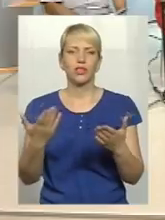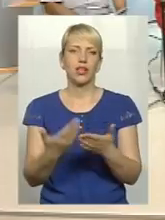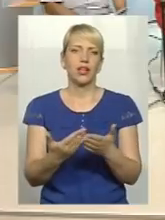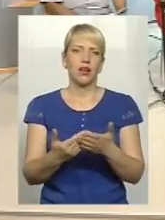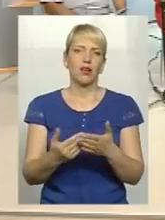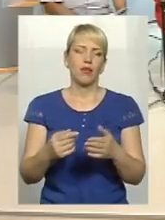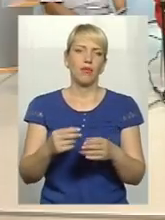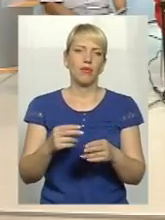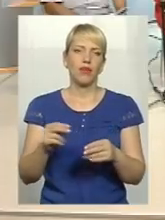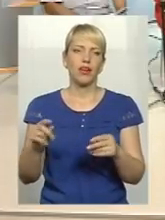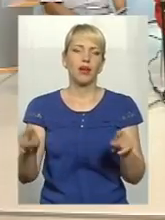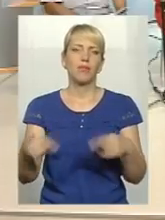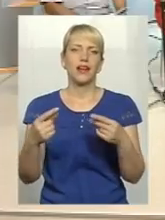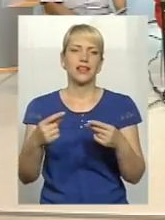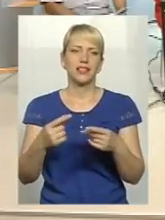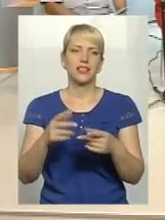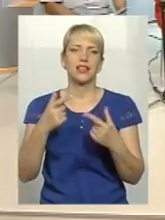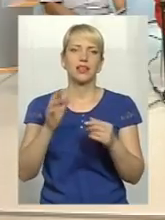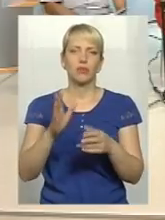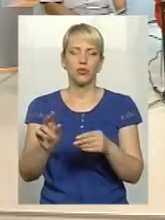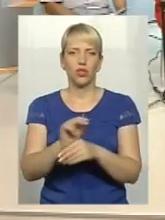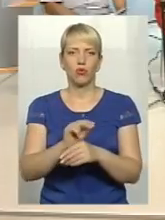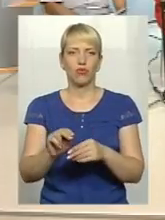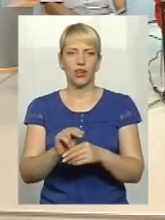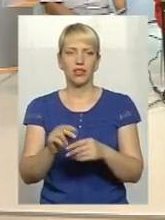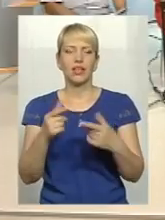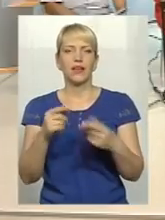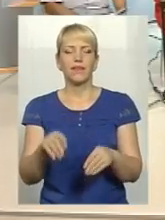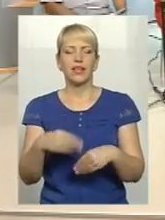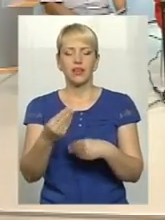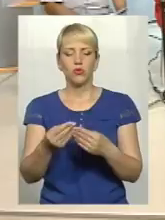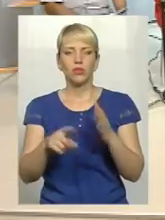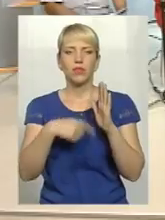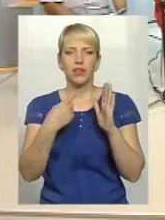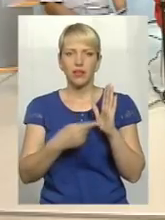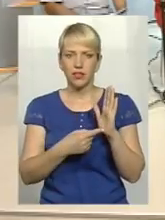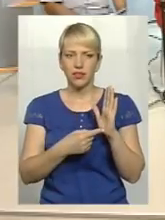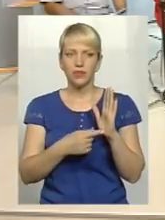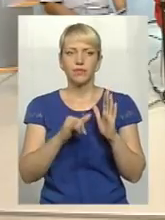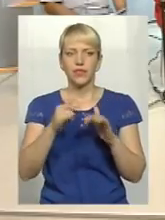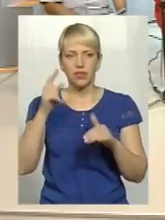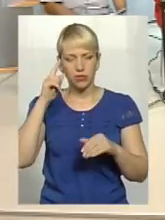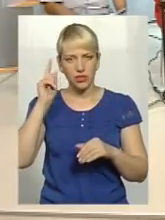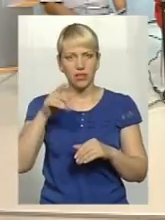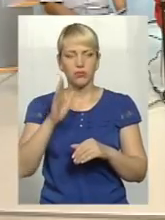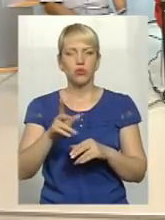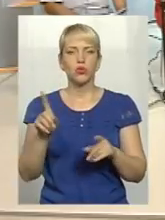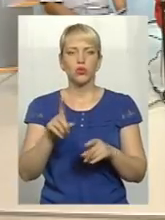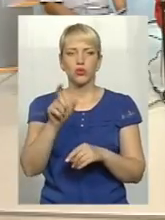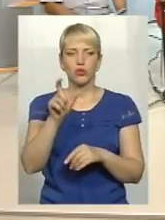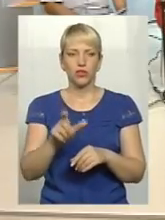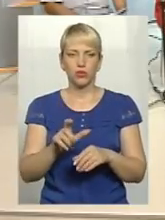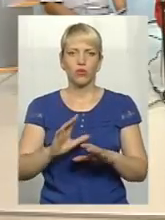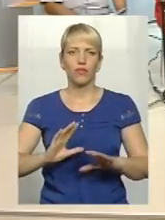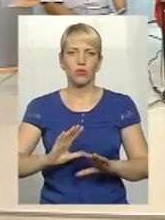-реабілітаційне, де не будуть лікувати, де зададуть запитання, і знають, що з людиною відбувається, і,